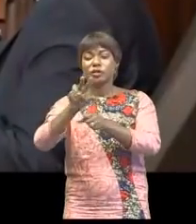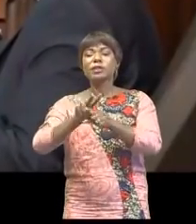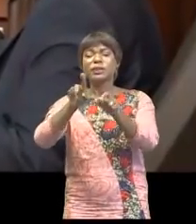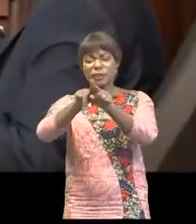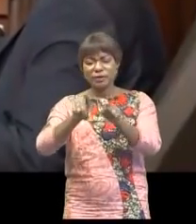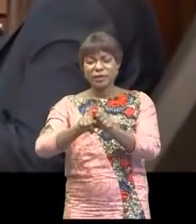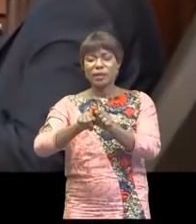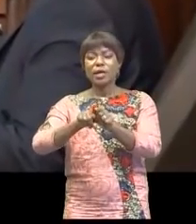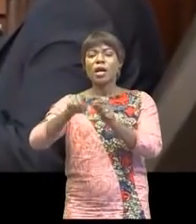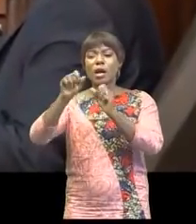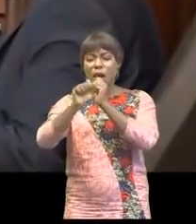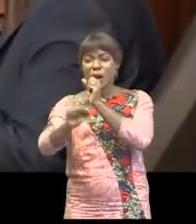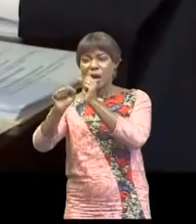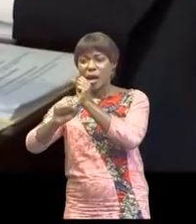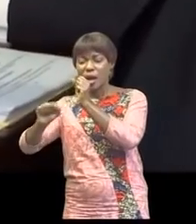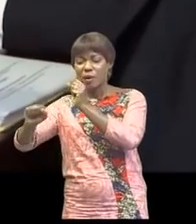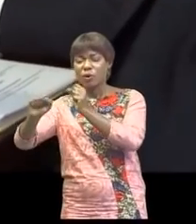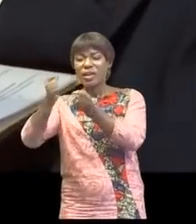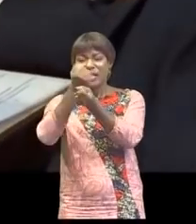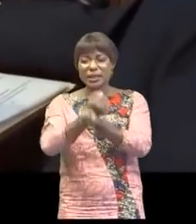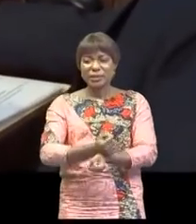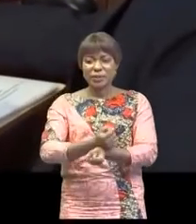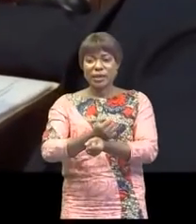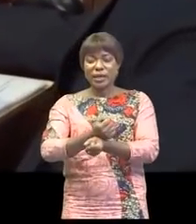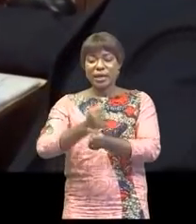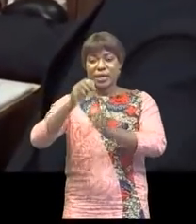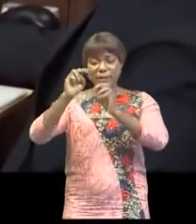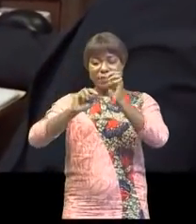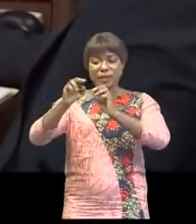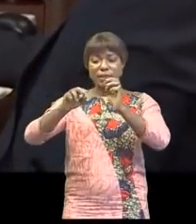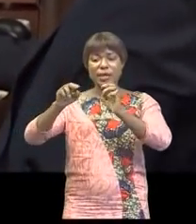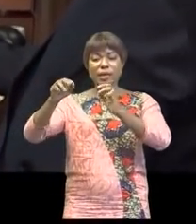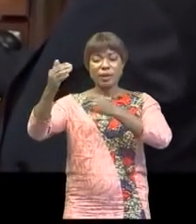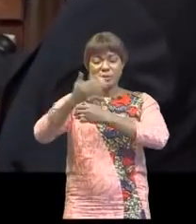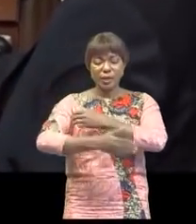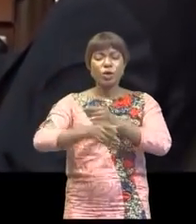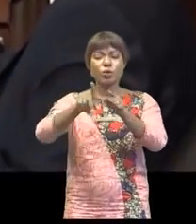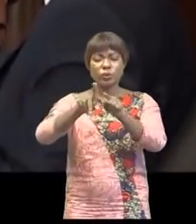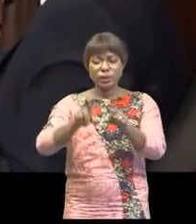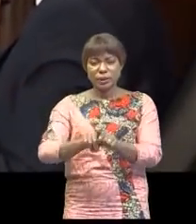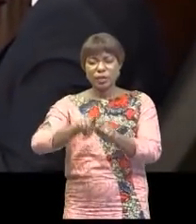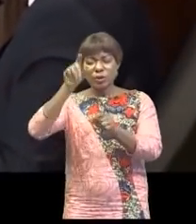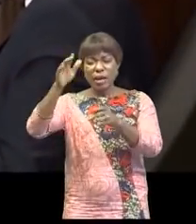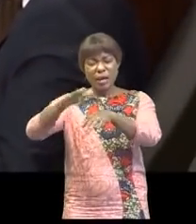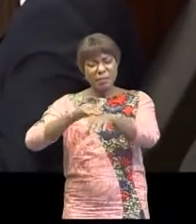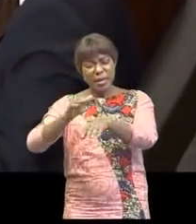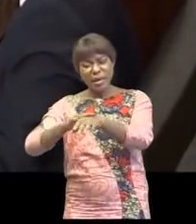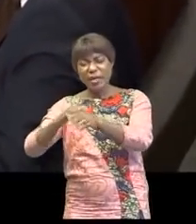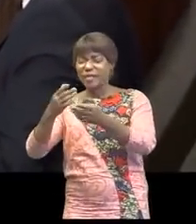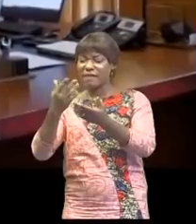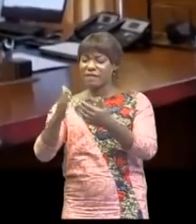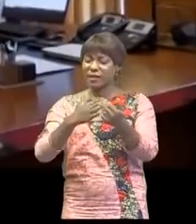sensibilisation au respect des mesures barrières et intensifie l'appel à la vaccination pour renforcer la